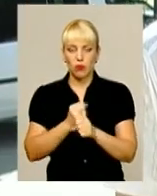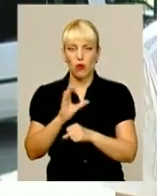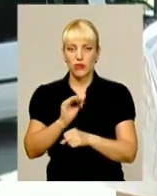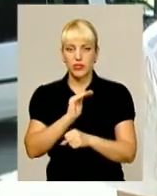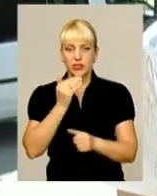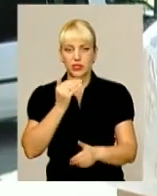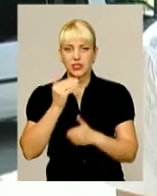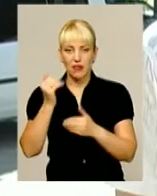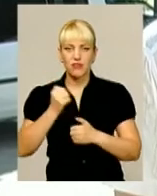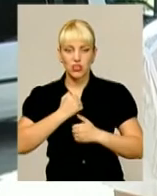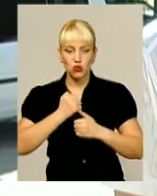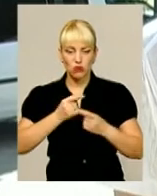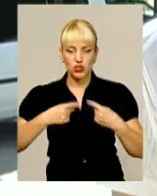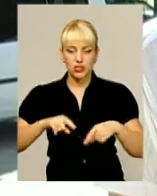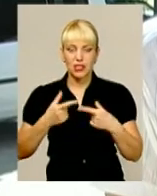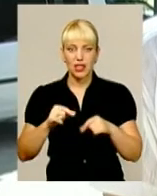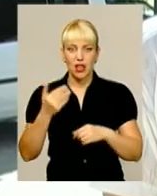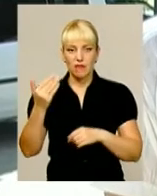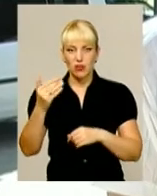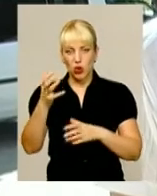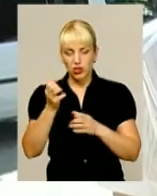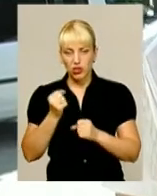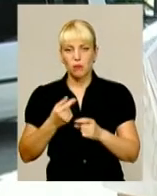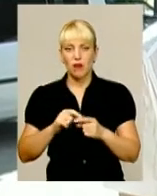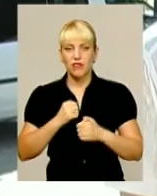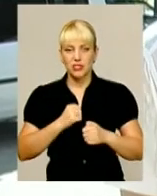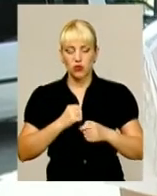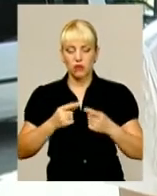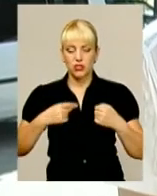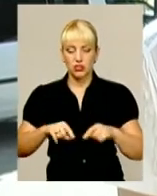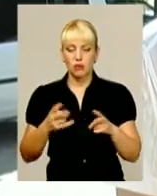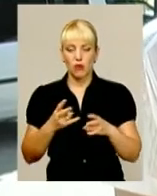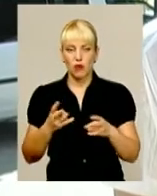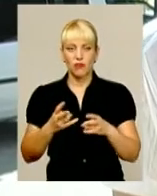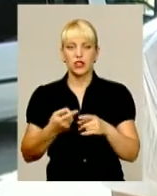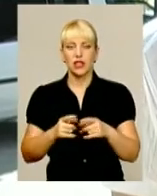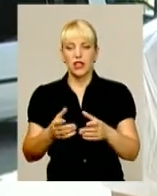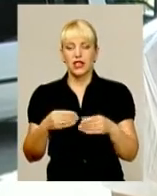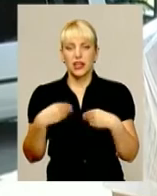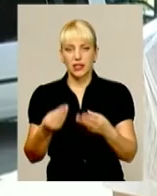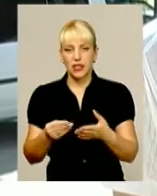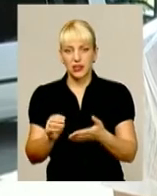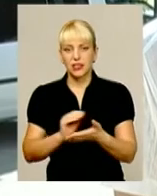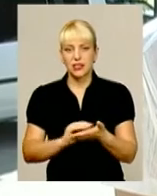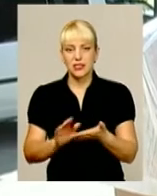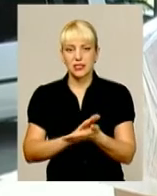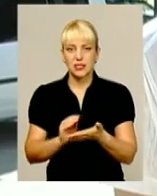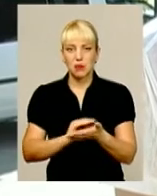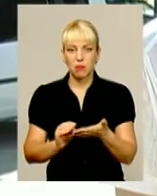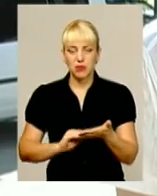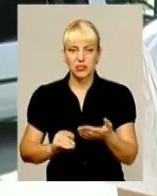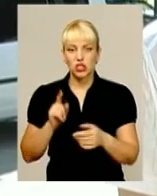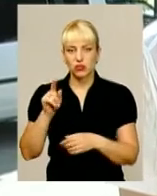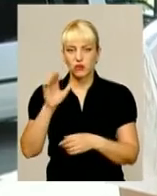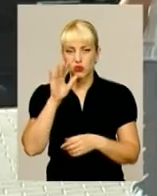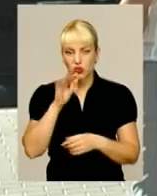частину, де він отримував. Військова частина повинна надати списки даної особи, що він в той час, коли перебував на